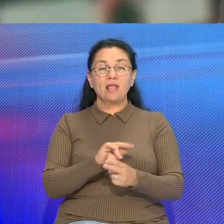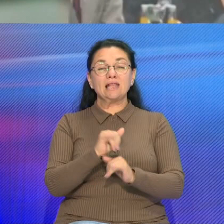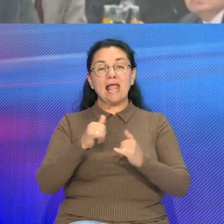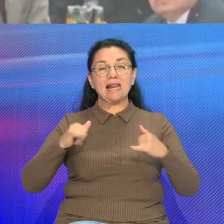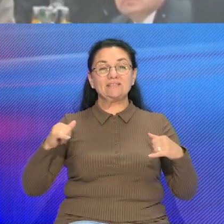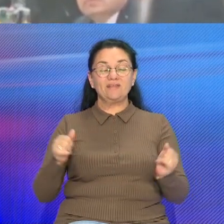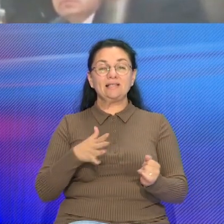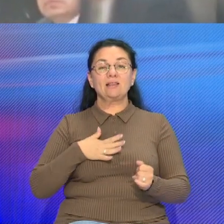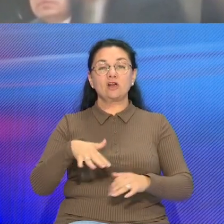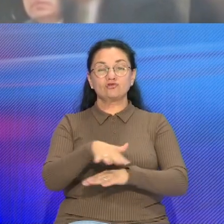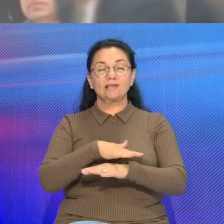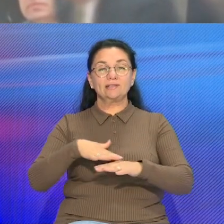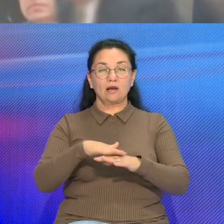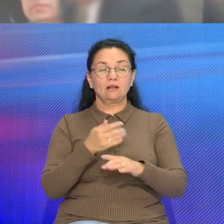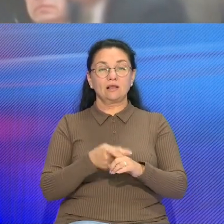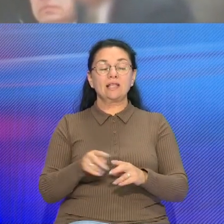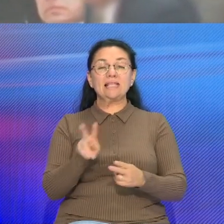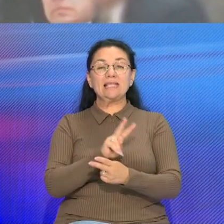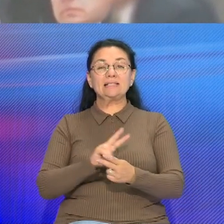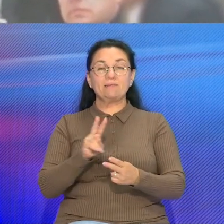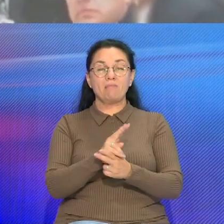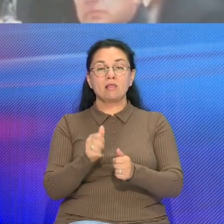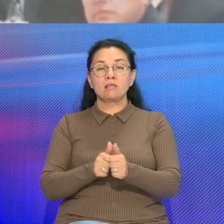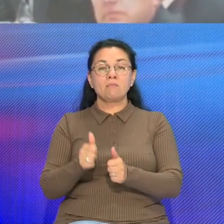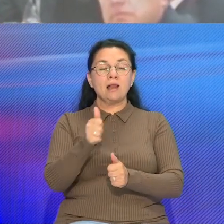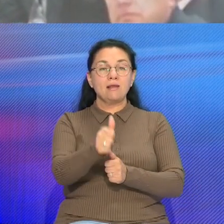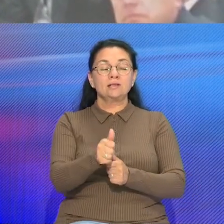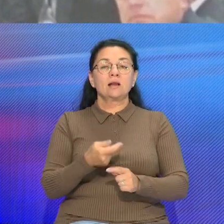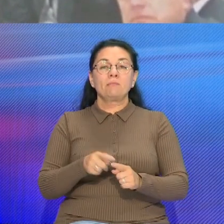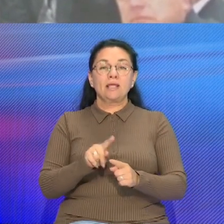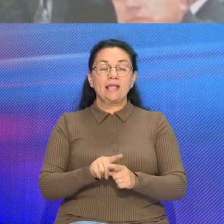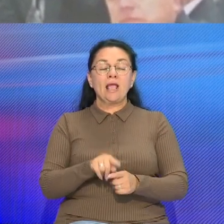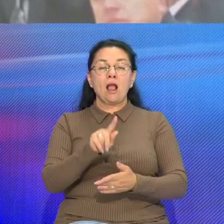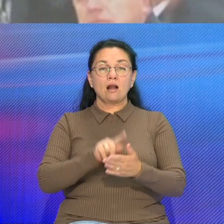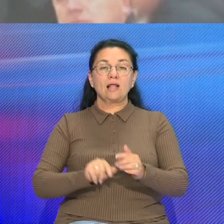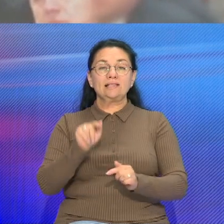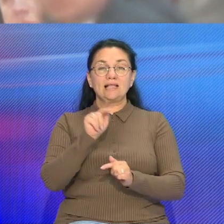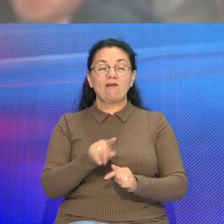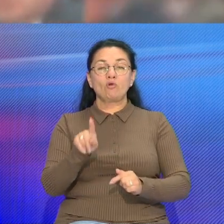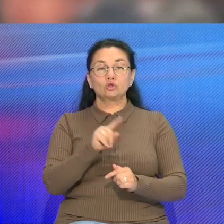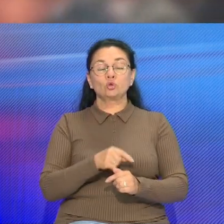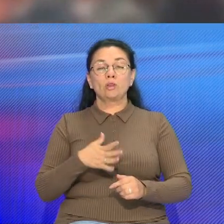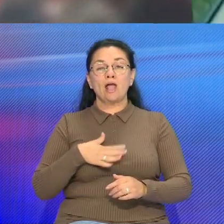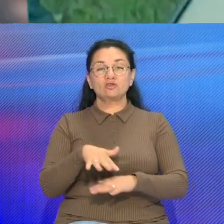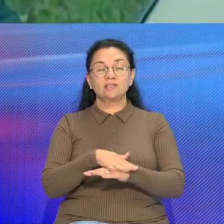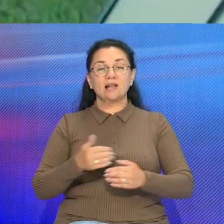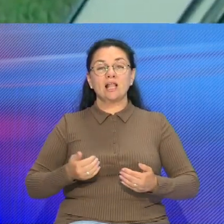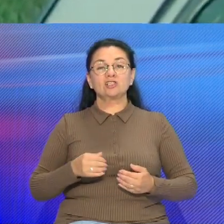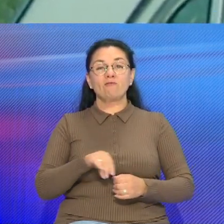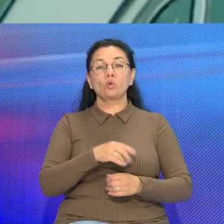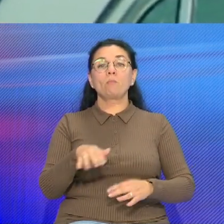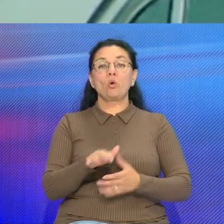Президент застается неазменным лидером и гарантом того, что Беларусь живет под мирным небом А усе законы,